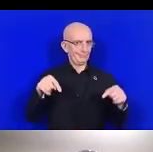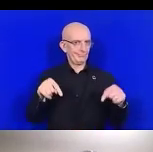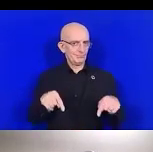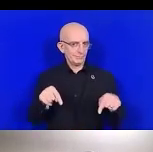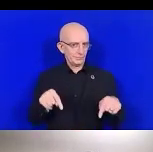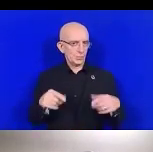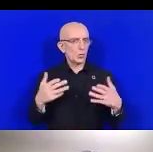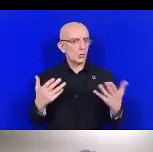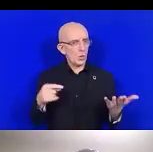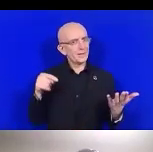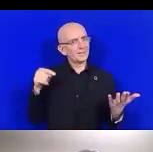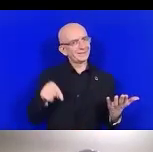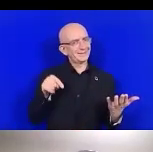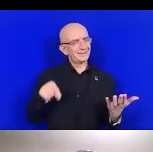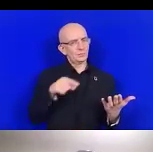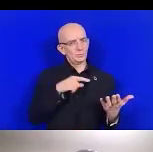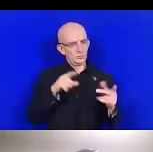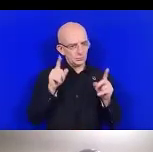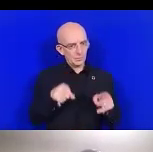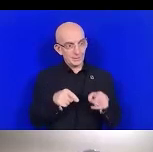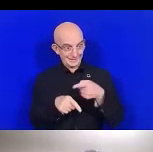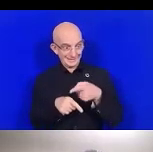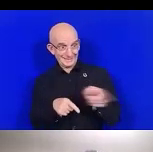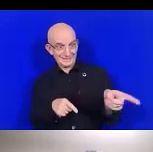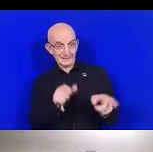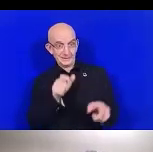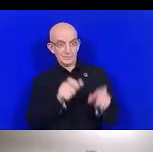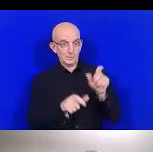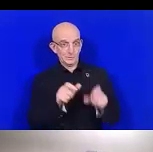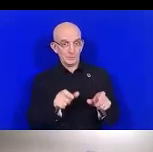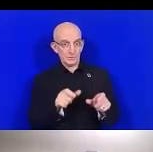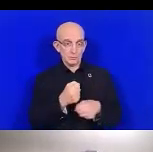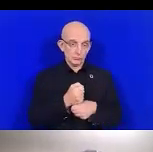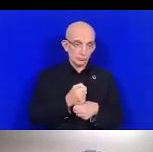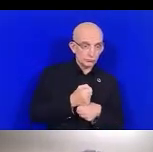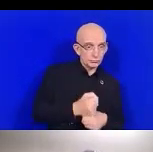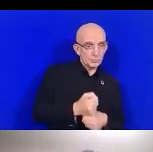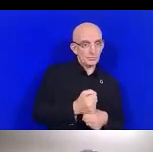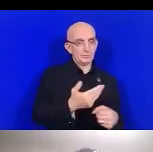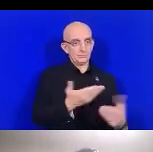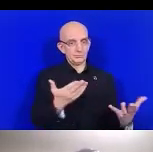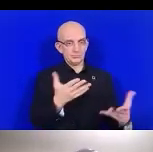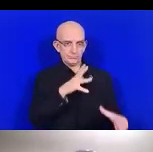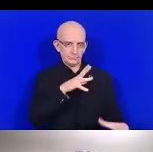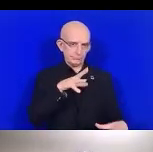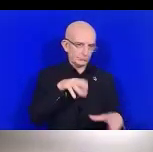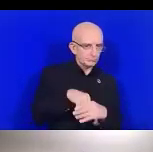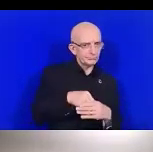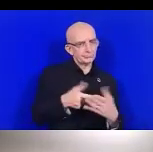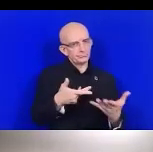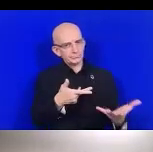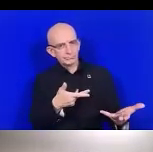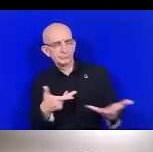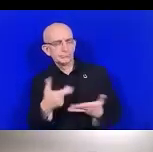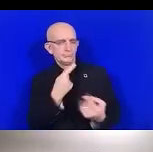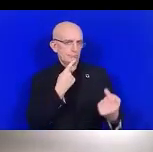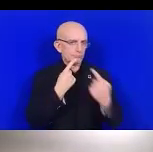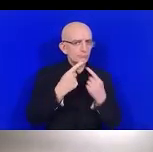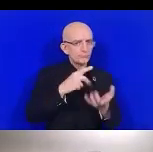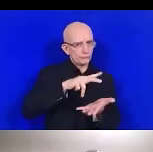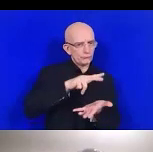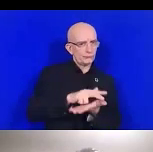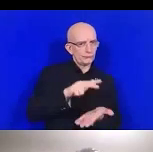de décision, nous avons un système qui